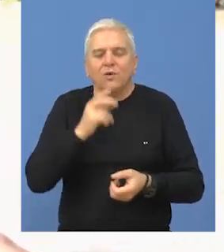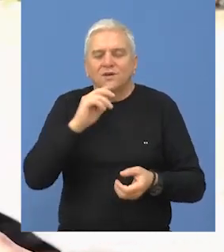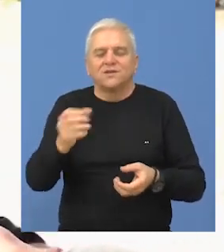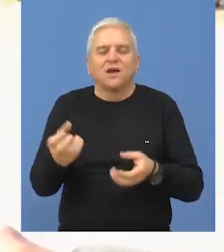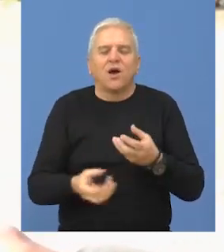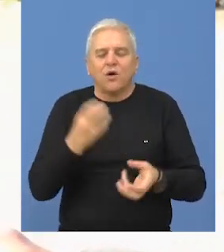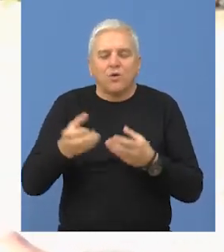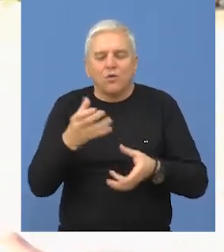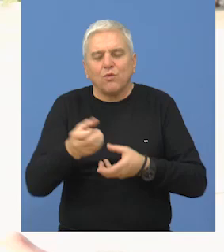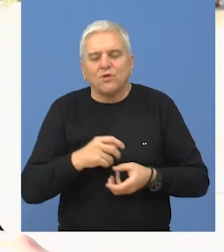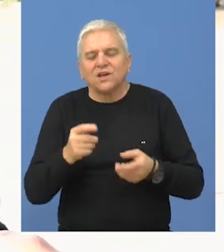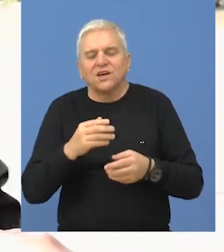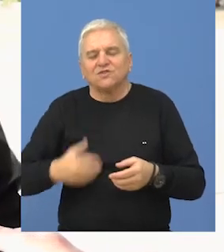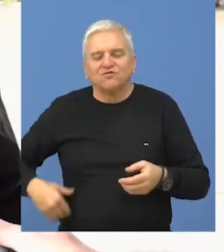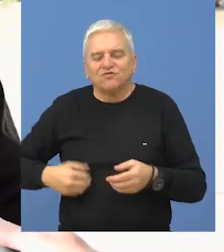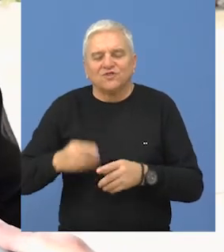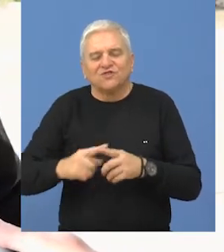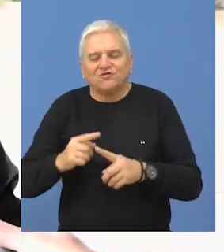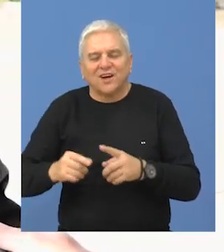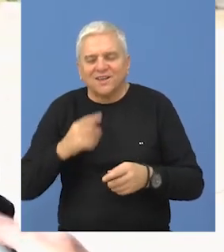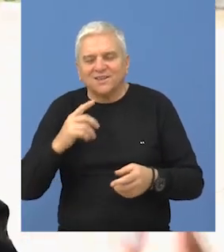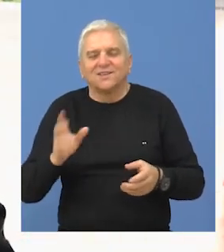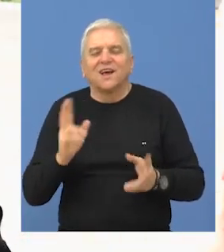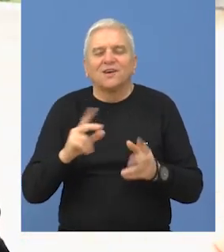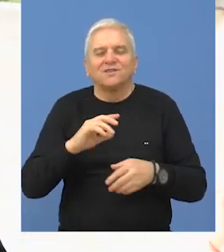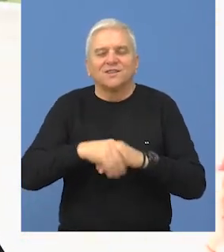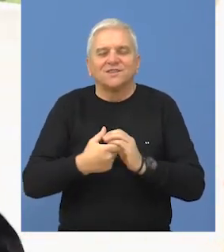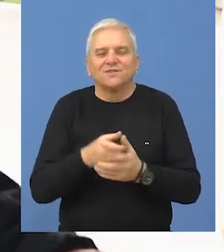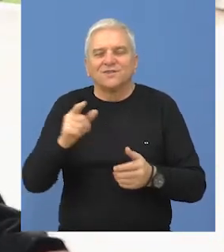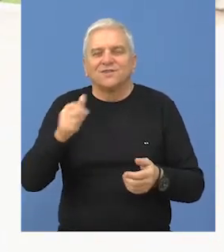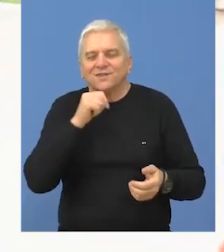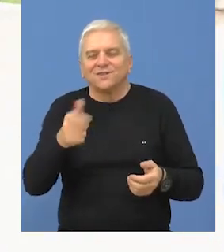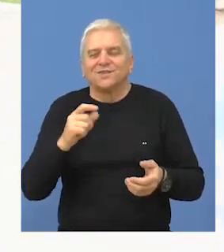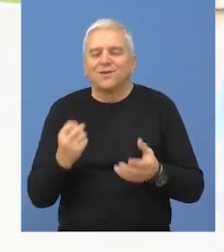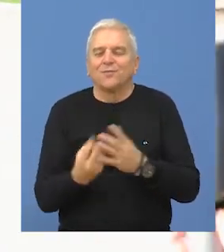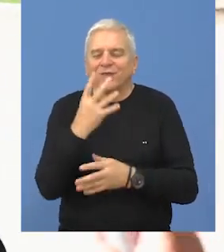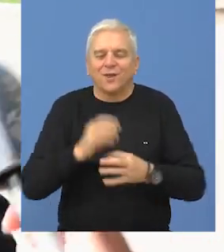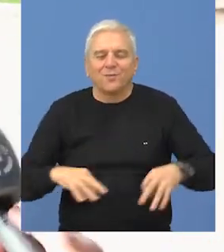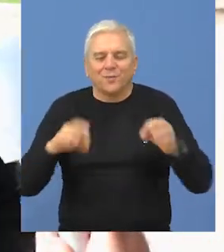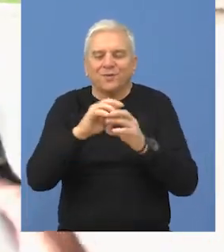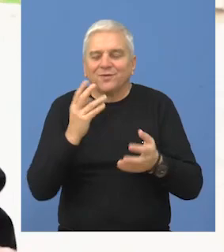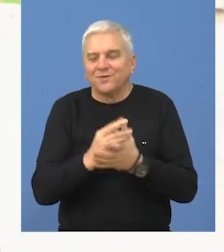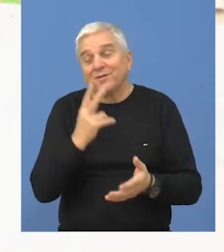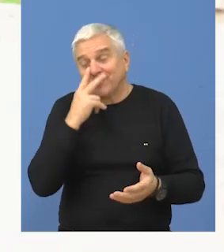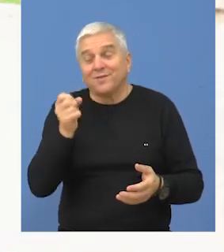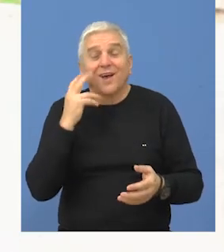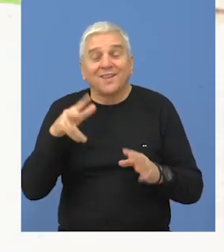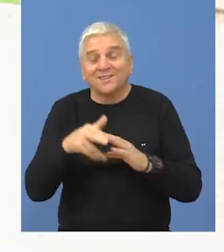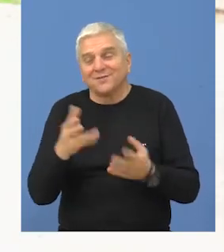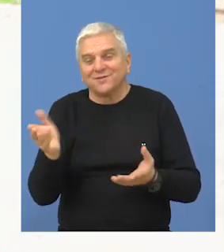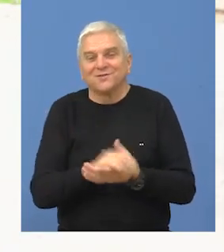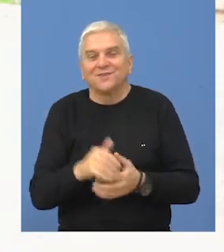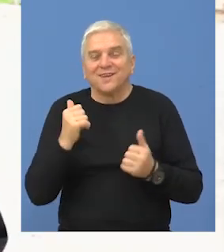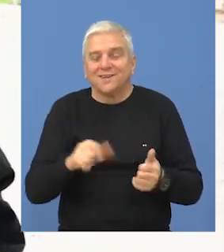barevine, urke, čvarci, sve redom. Kako ste vi zadovoljni ovim pilot projektaom? Ide, ba vidjet ćemo kad